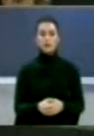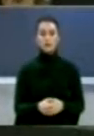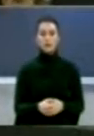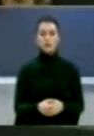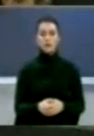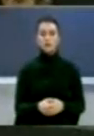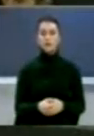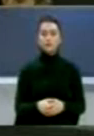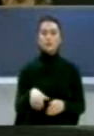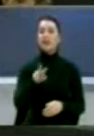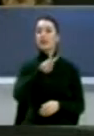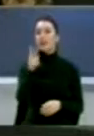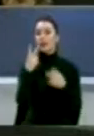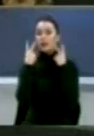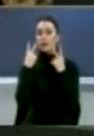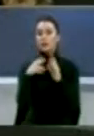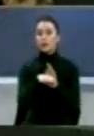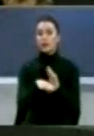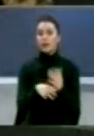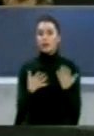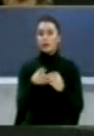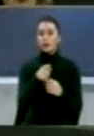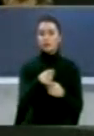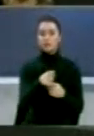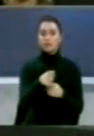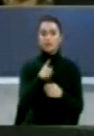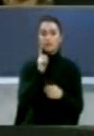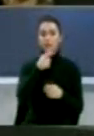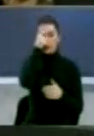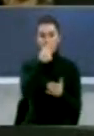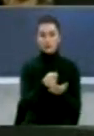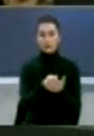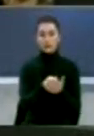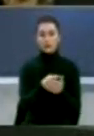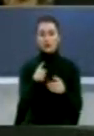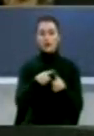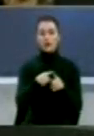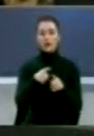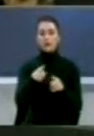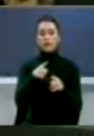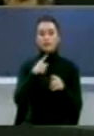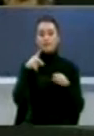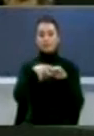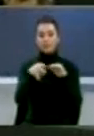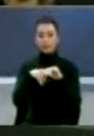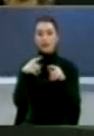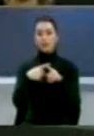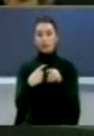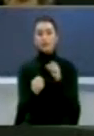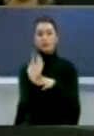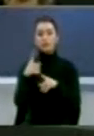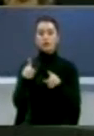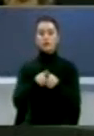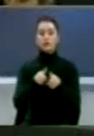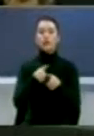Ligjët tjetëri në cishëm është ligjë për shfuqizimin e kontratave të dëmshme publike dhe ligjë për ndërmarit publike Me të panën do të